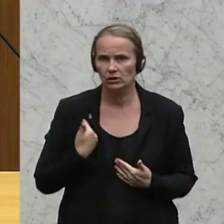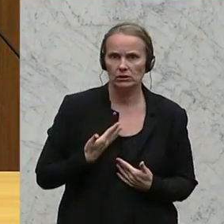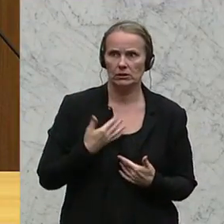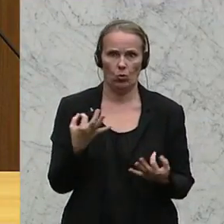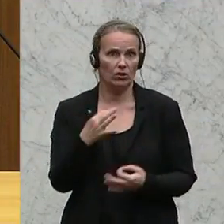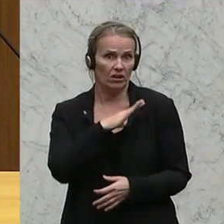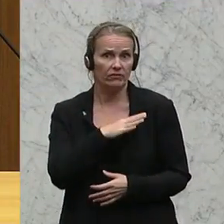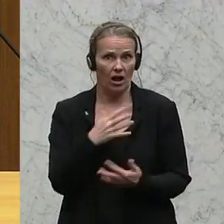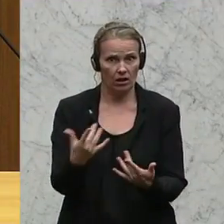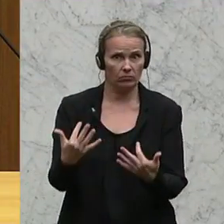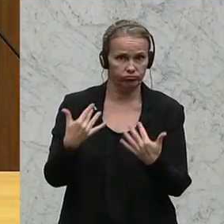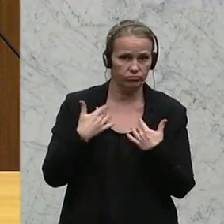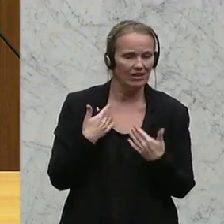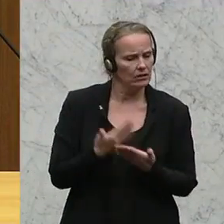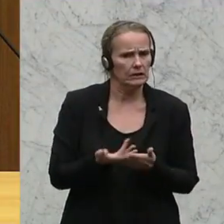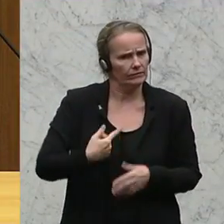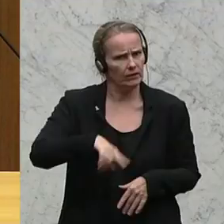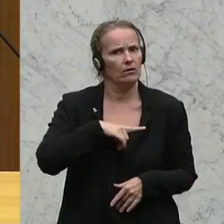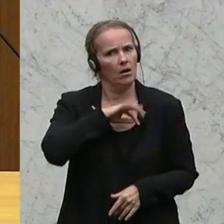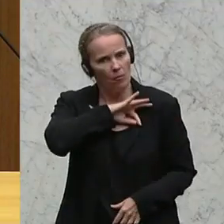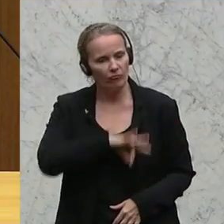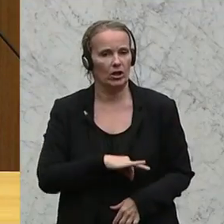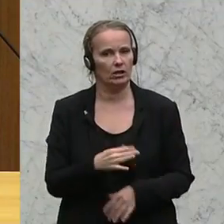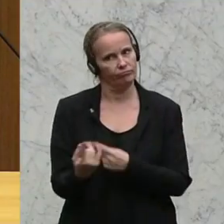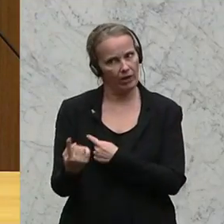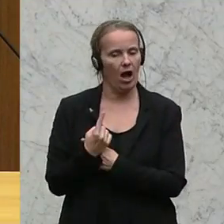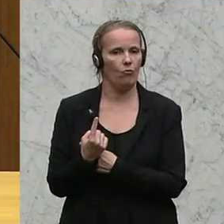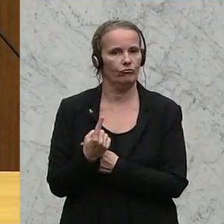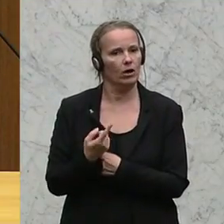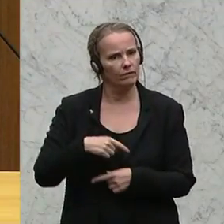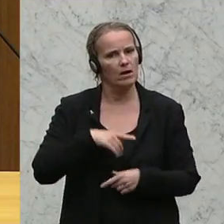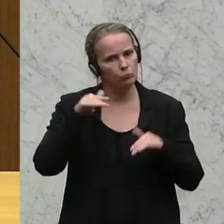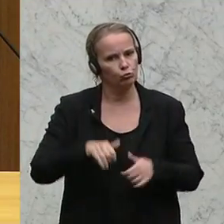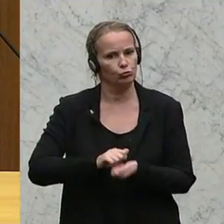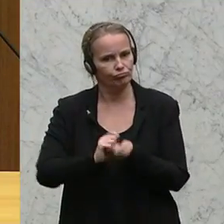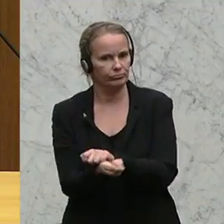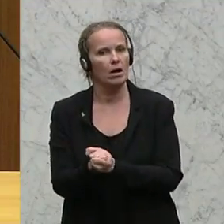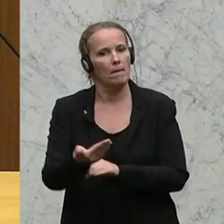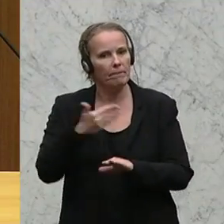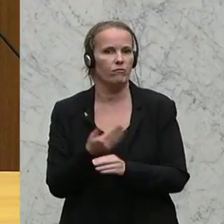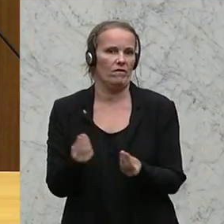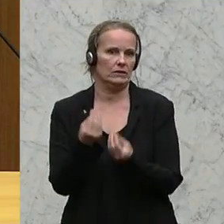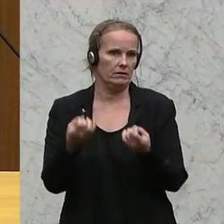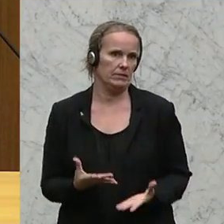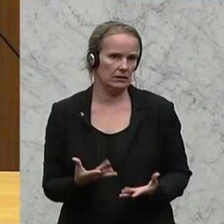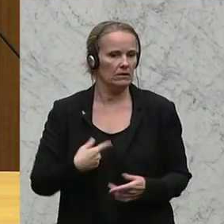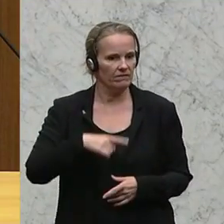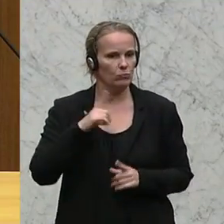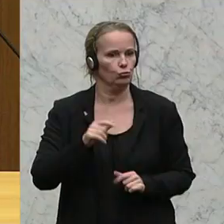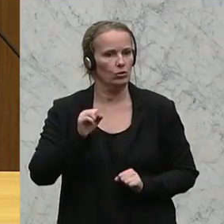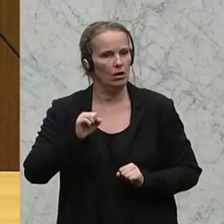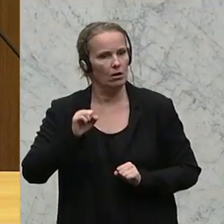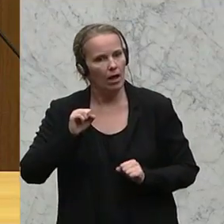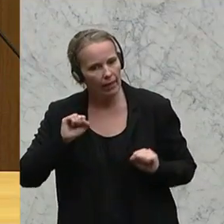Es ist daher unsere Pflicht und unser Auftrag, dass wir Handlungen setzen, bevor etwas passiert. Wir müssen agieren